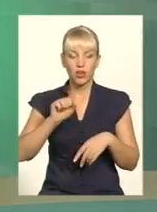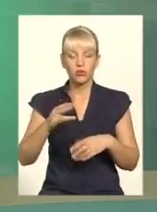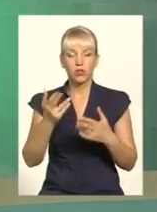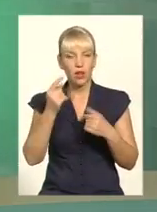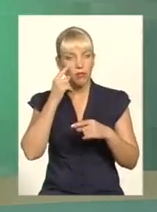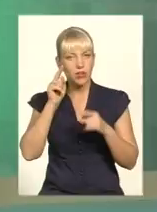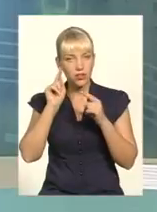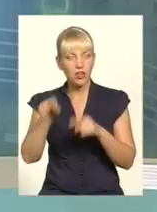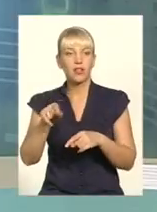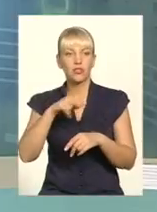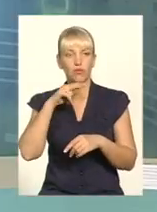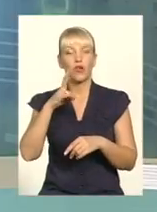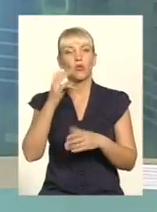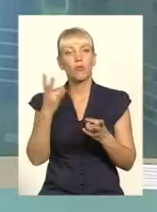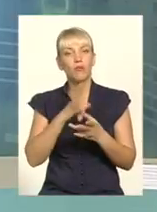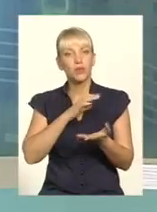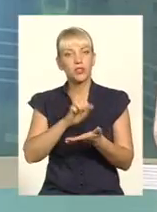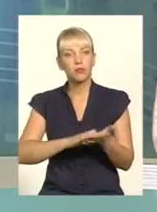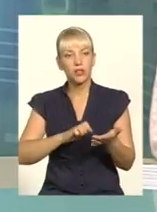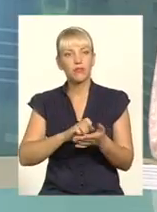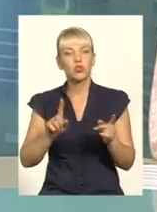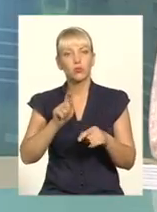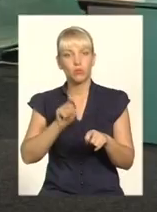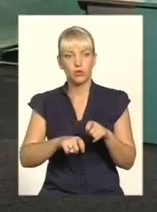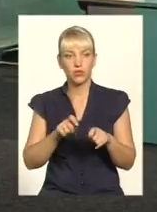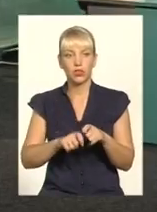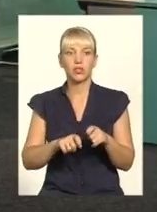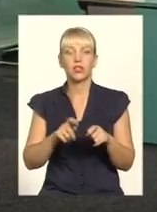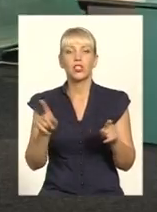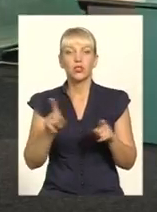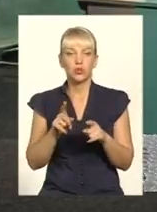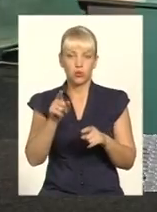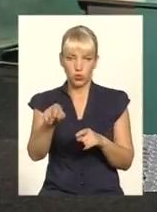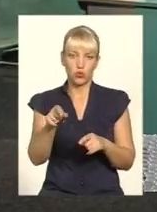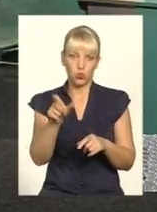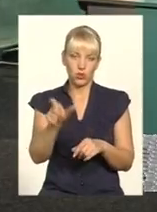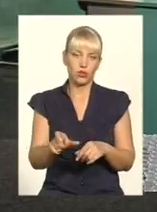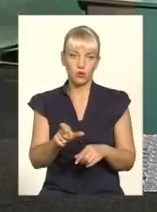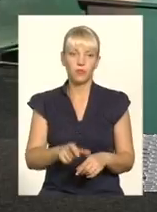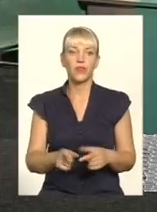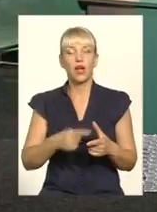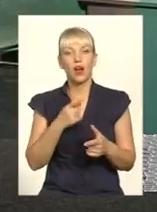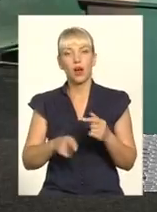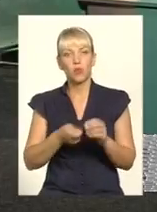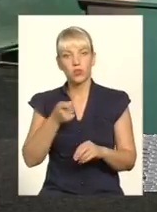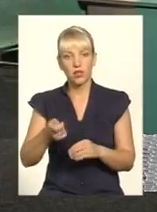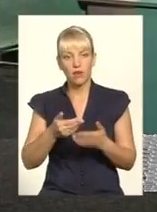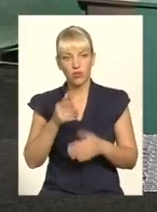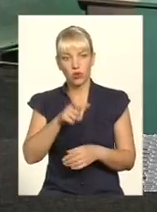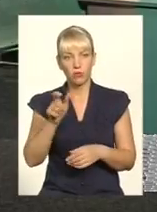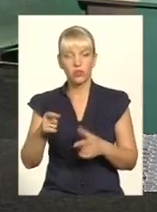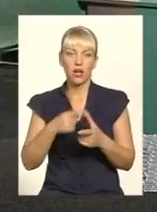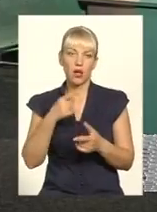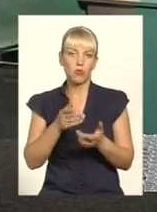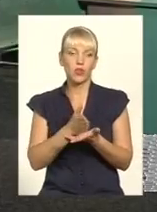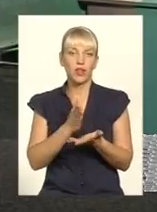пересізні громадянина. Але має бути привід, так? Так, але має бути привід для того, щоб проводити ту чи іншу перевірку. Або заява громадян, або наявність